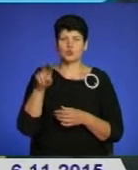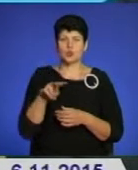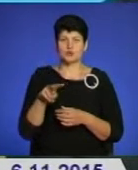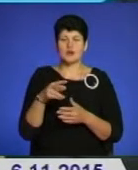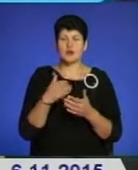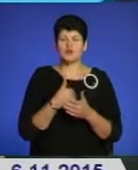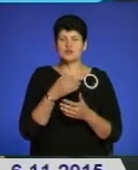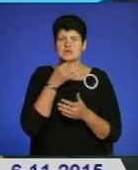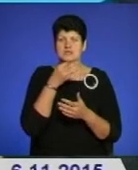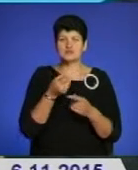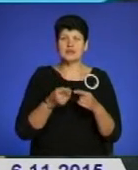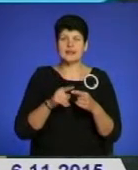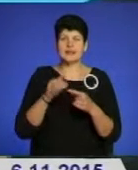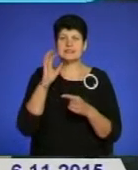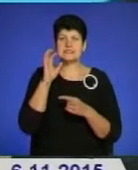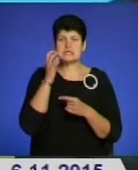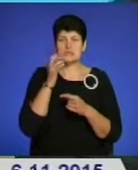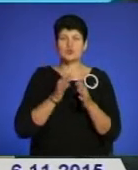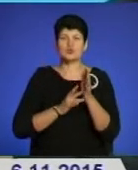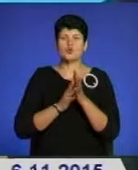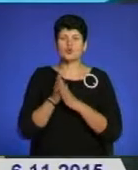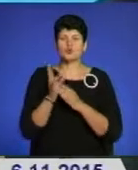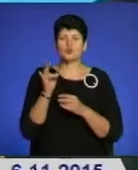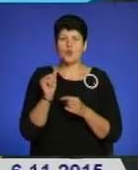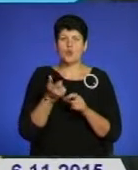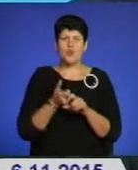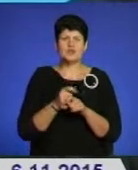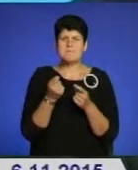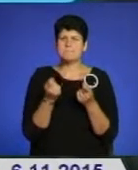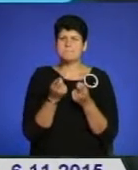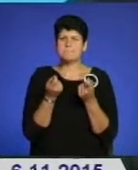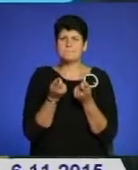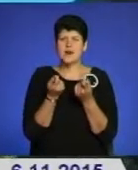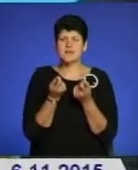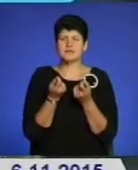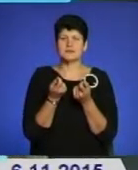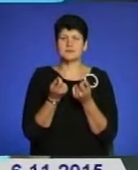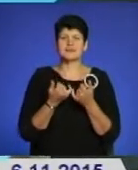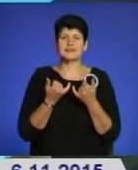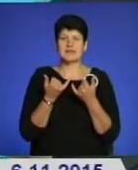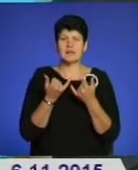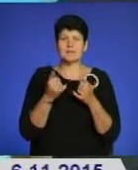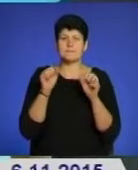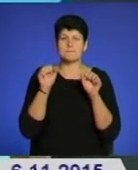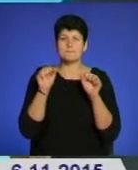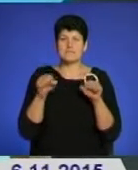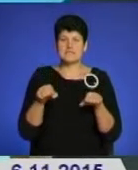Хочу сказати, що це серйозний рост, дуже маленький для потенціалу